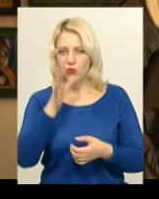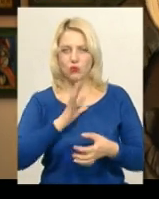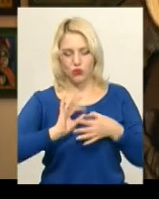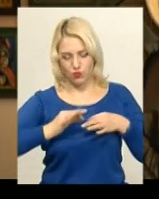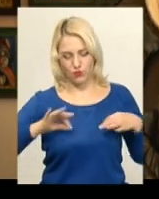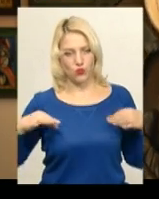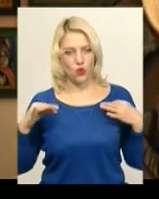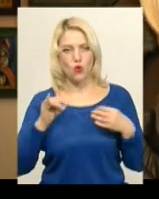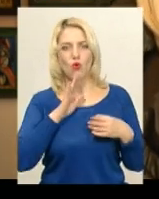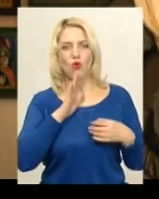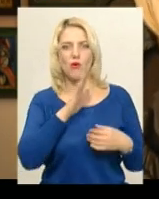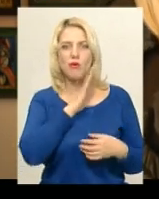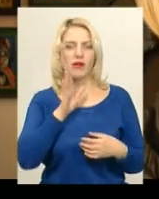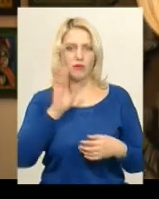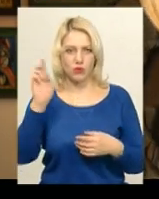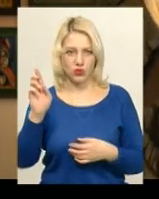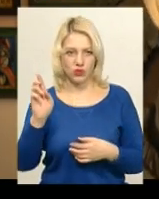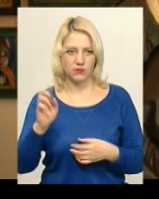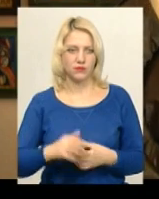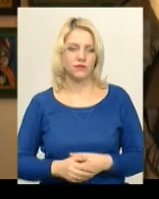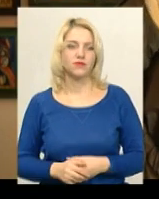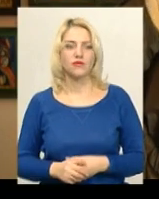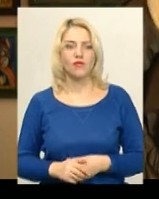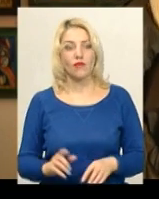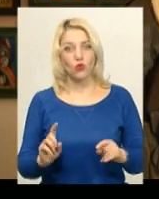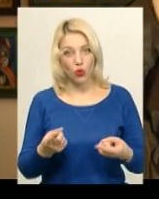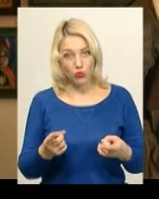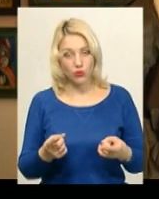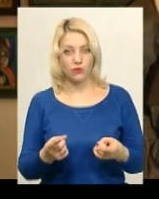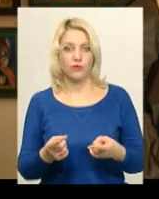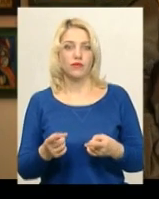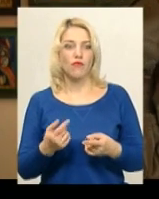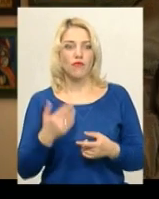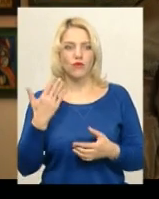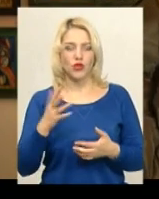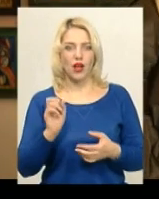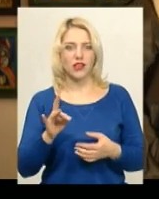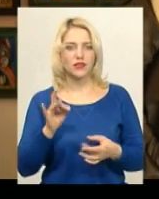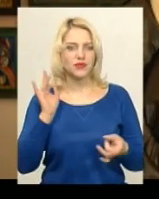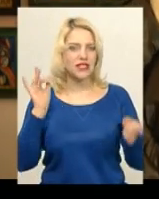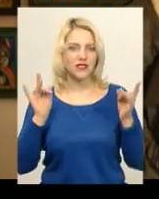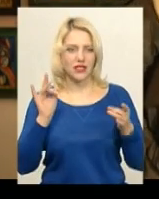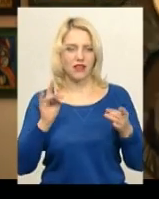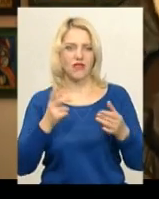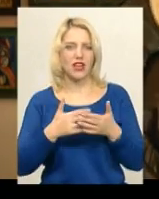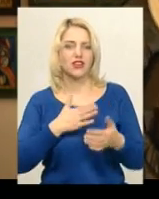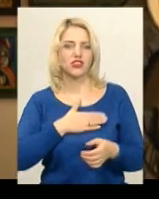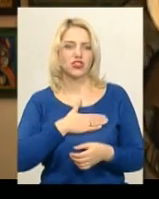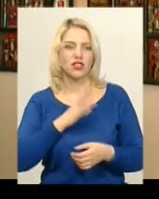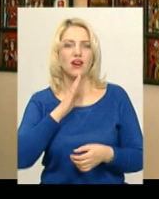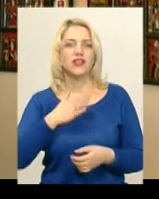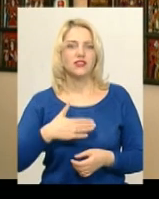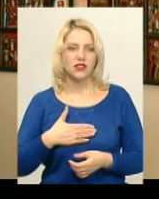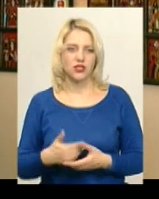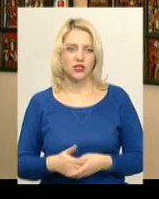Богородиці, як в нашій. Вона схожа на мати. Тому вона дзвінка, вона щира, вона наша.